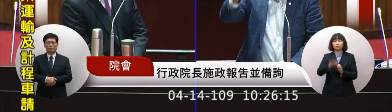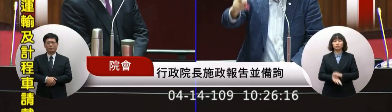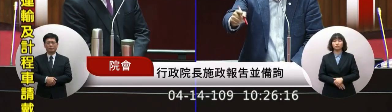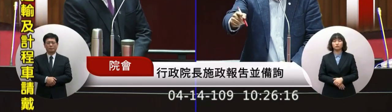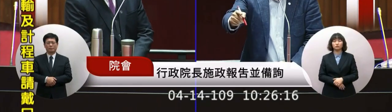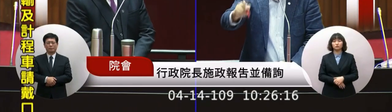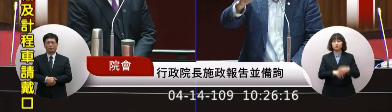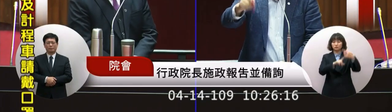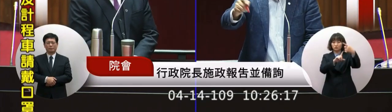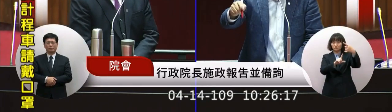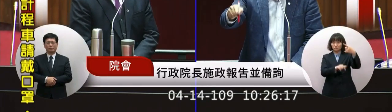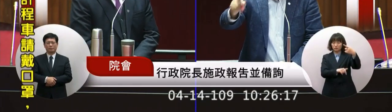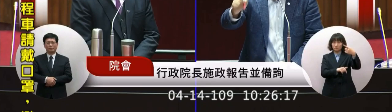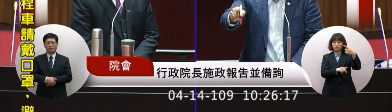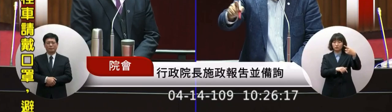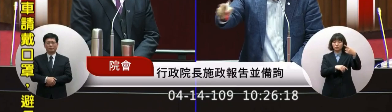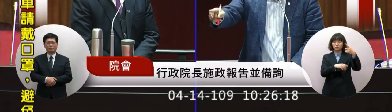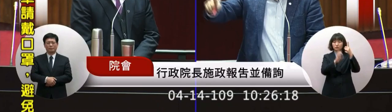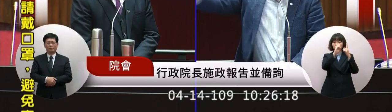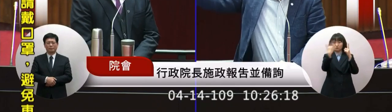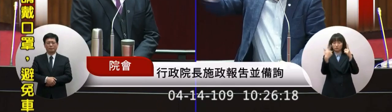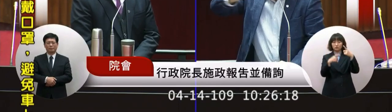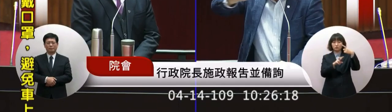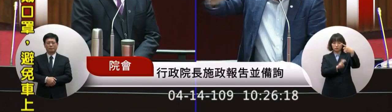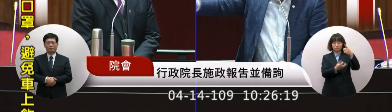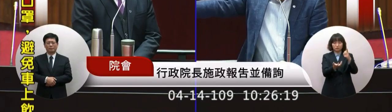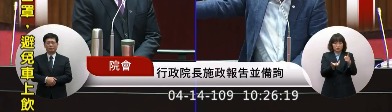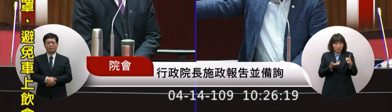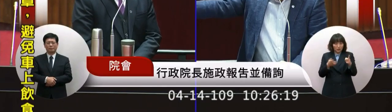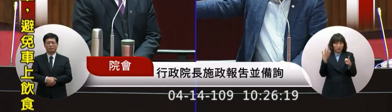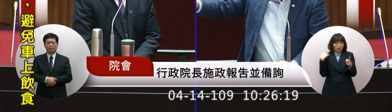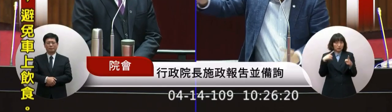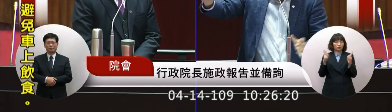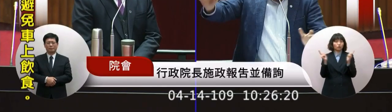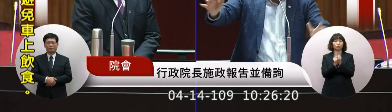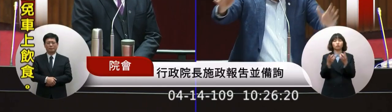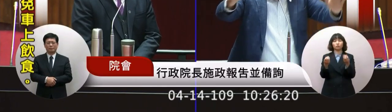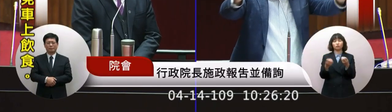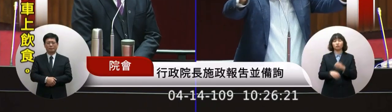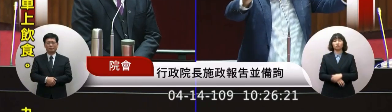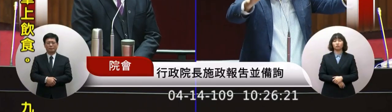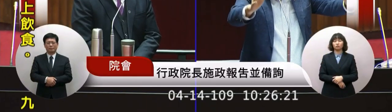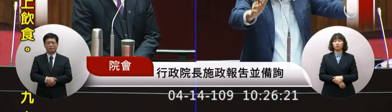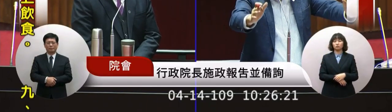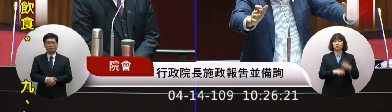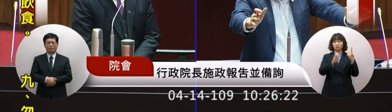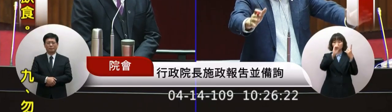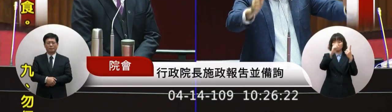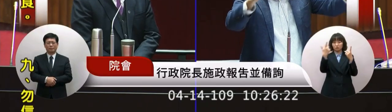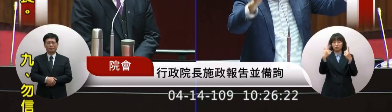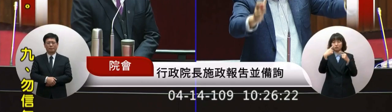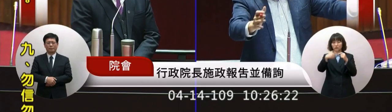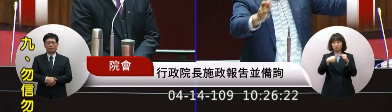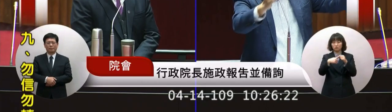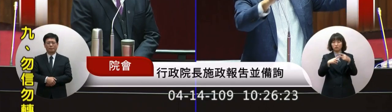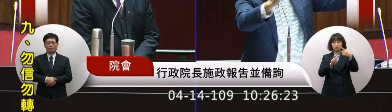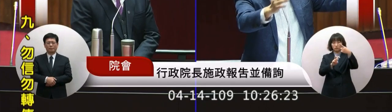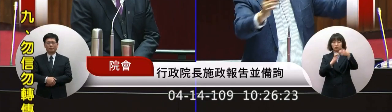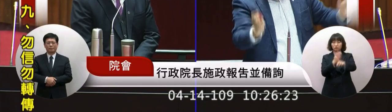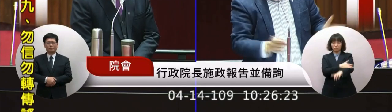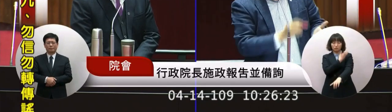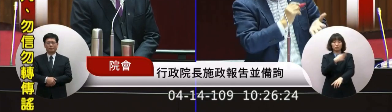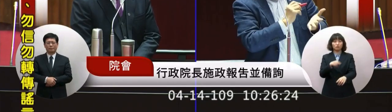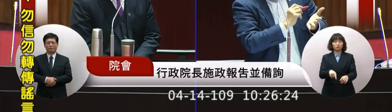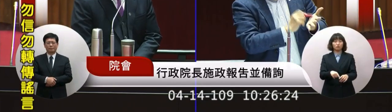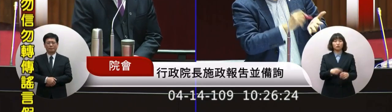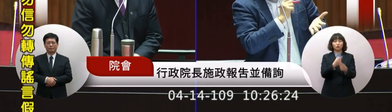所以一月一百零六年一月二十澳以前沒有這個事情好一百零六年一月二十澳